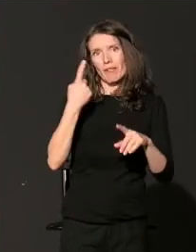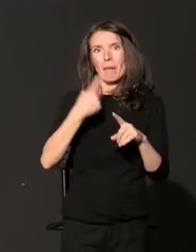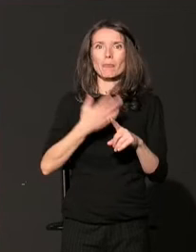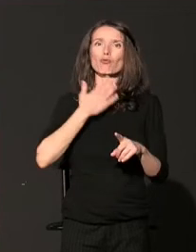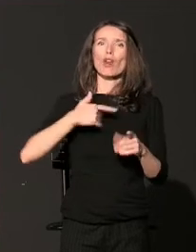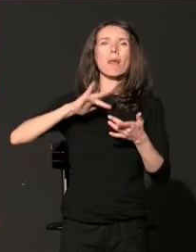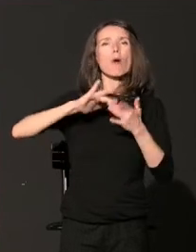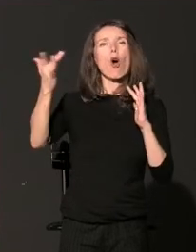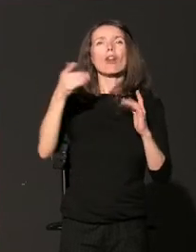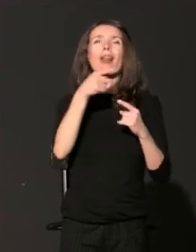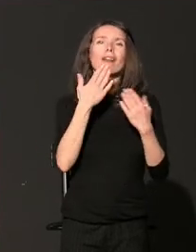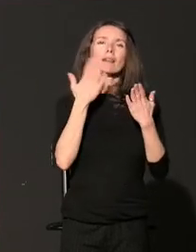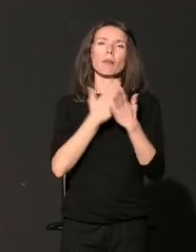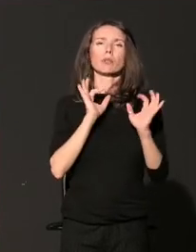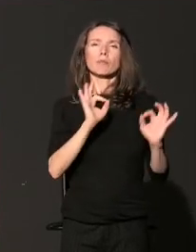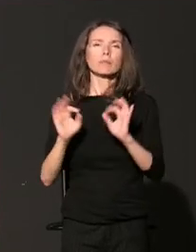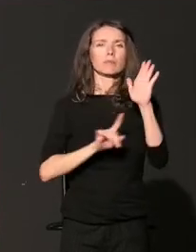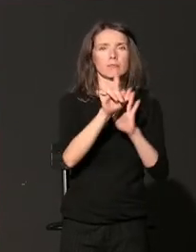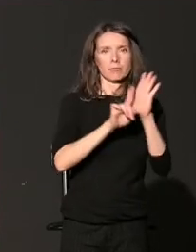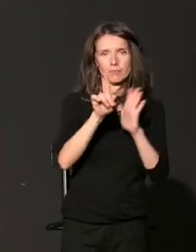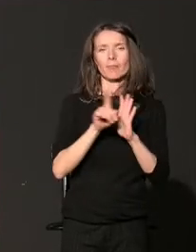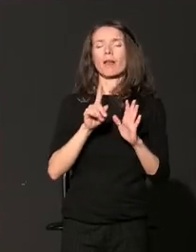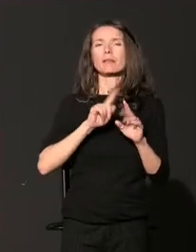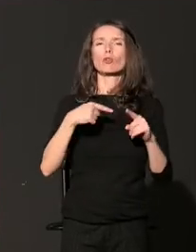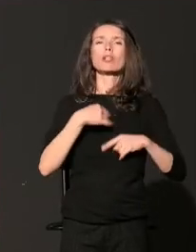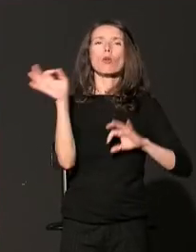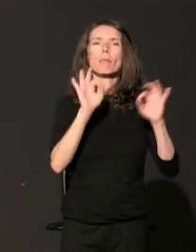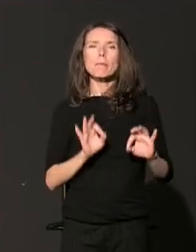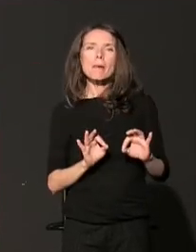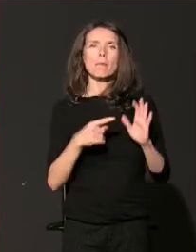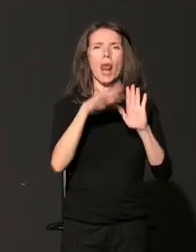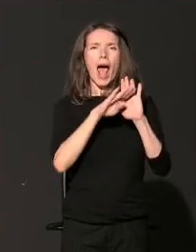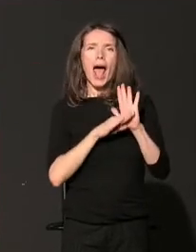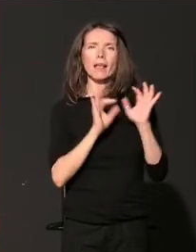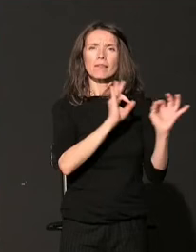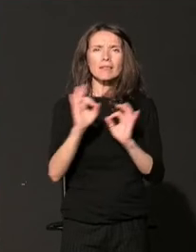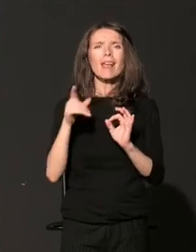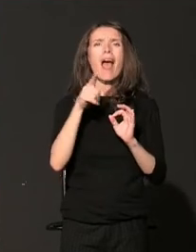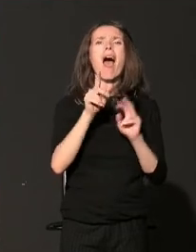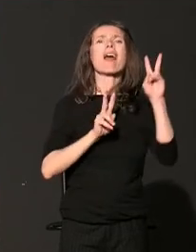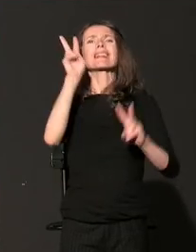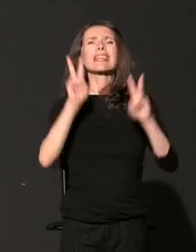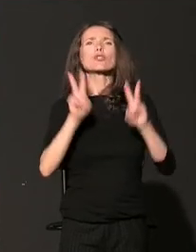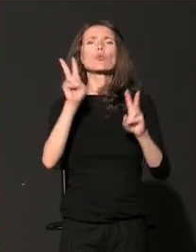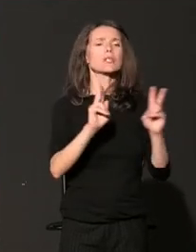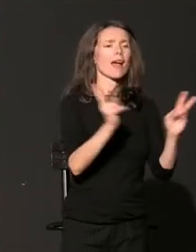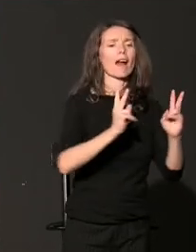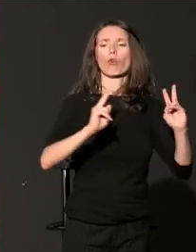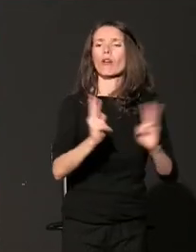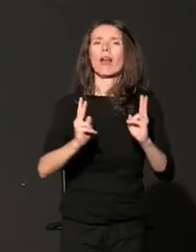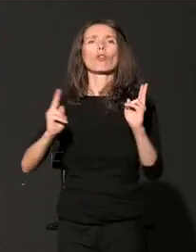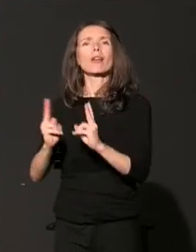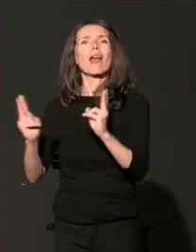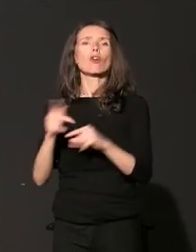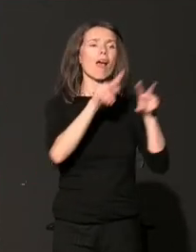danas i sutra smo vam pripremili vrlo dinamičnu agendu i kratke panel diskusije na brojne zanimljive teme koje su